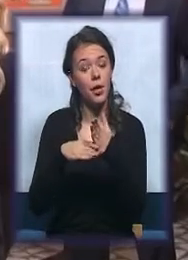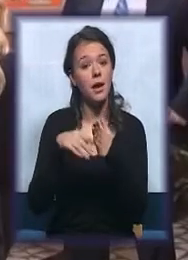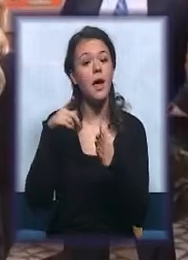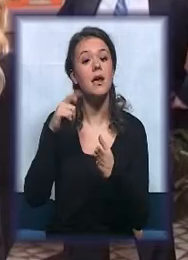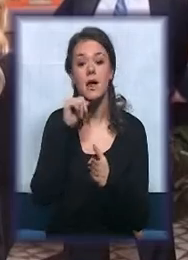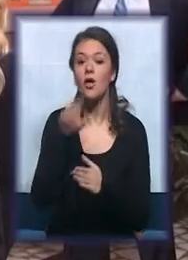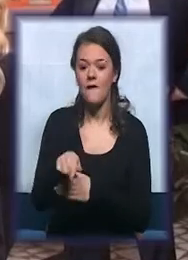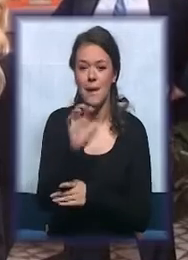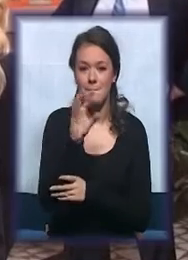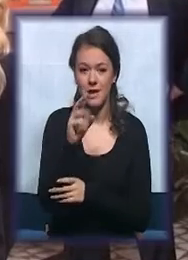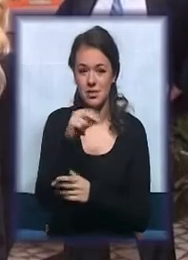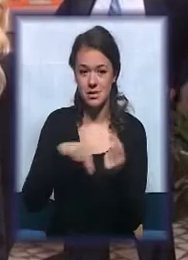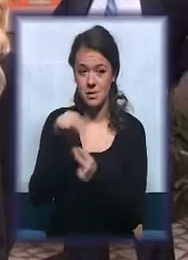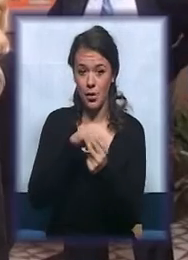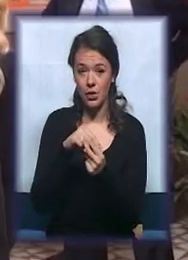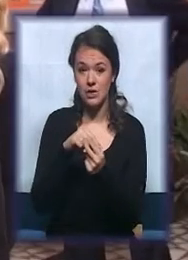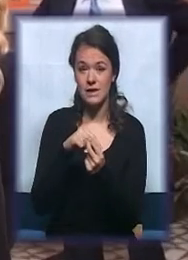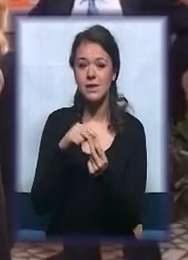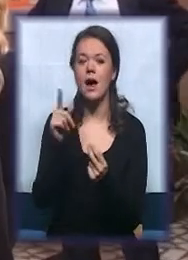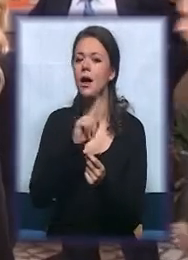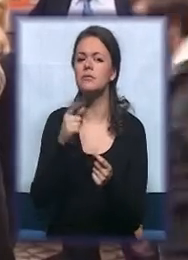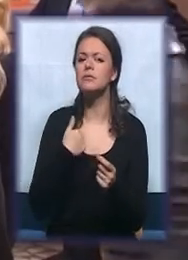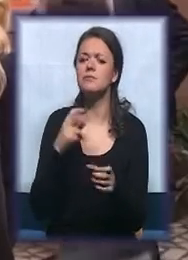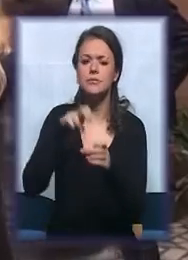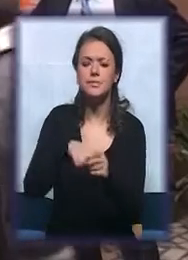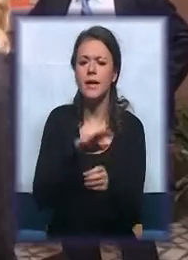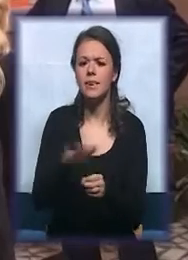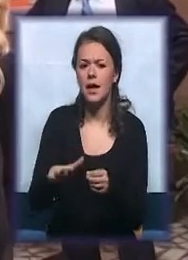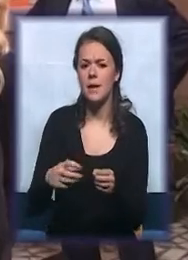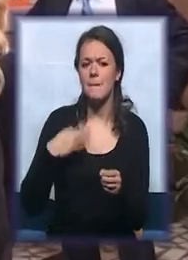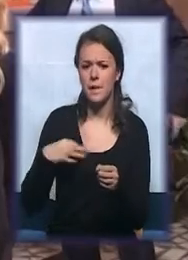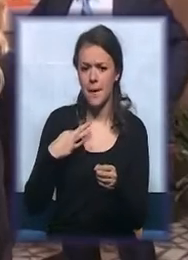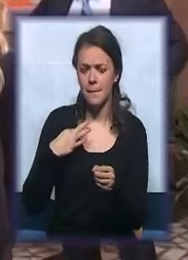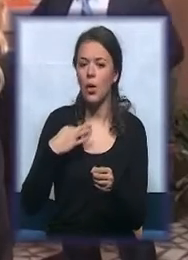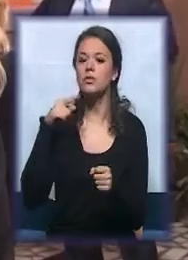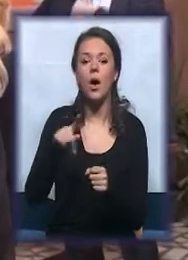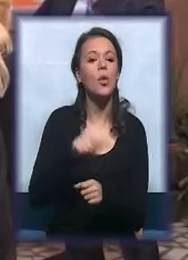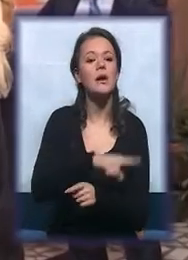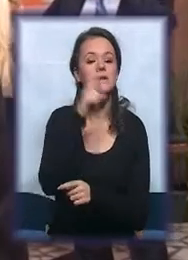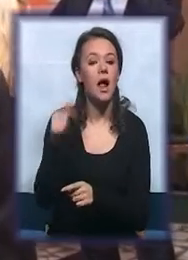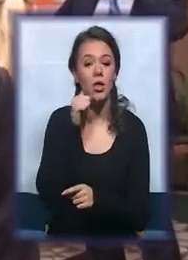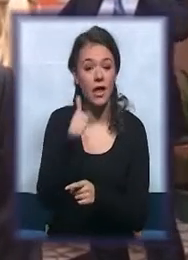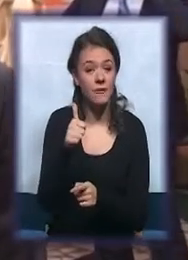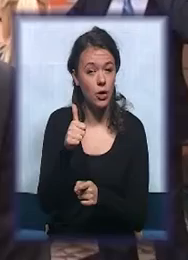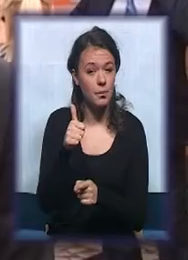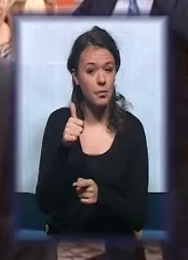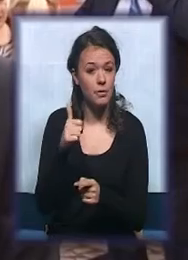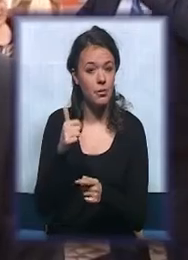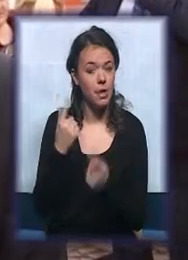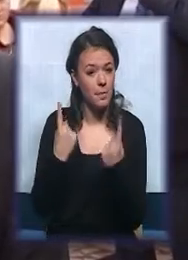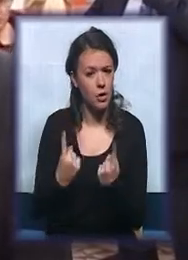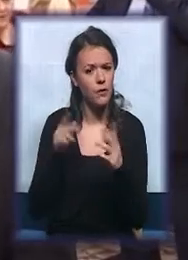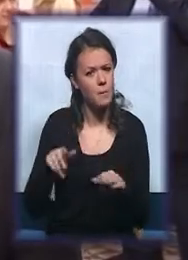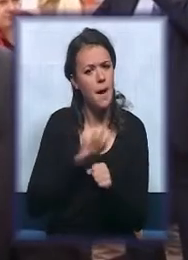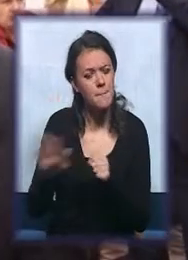15. porodica ne smeste samo dete pre podne gde bi oni u caludenom borovku imao punu pažnju,